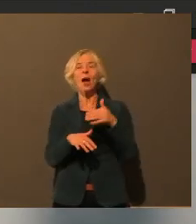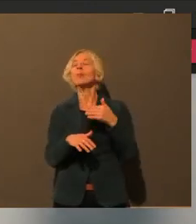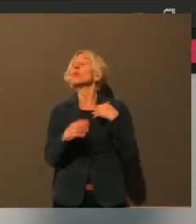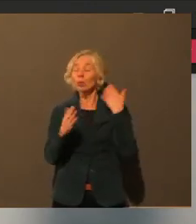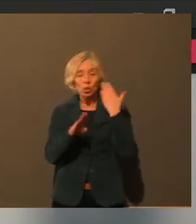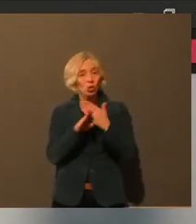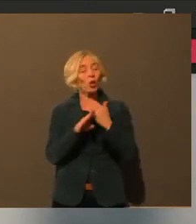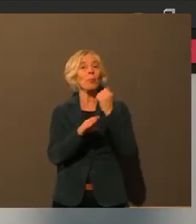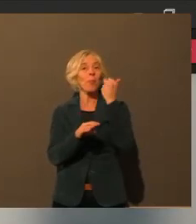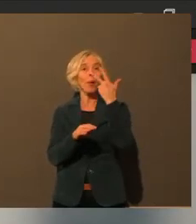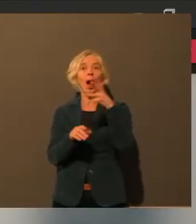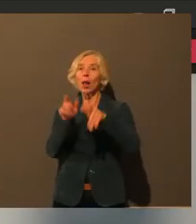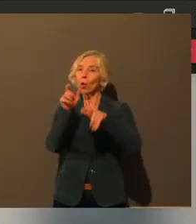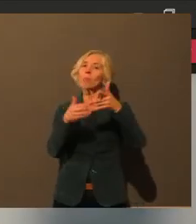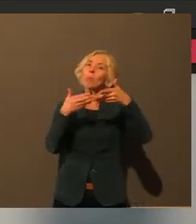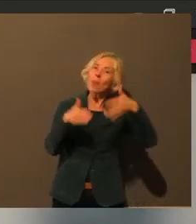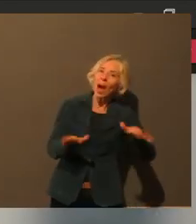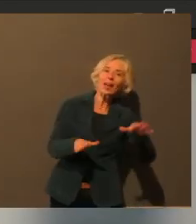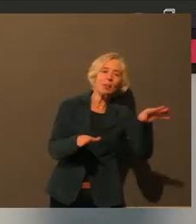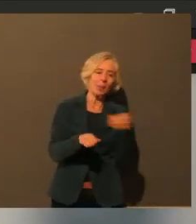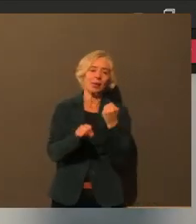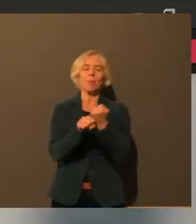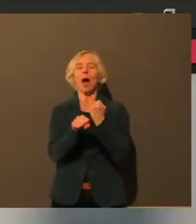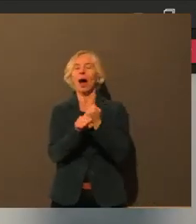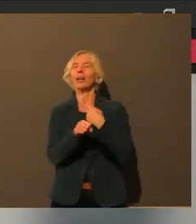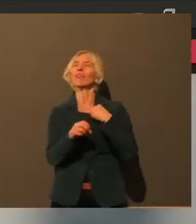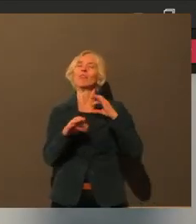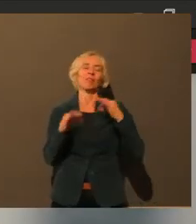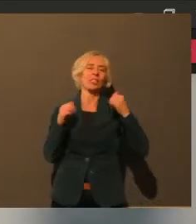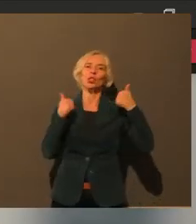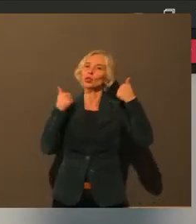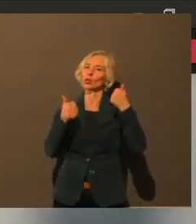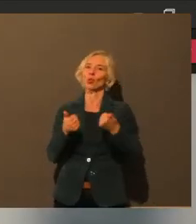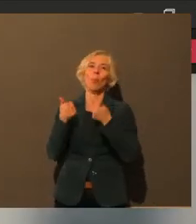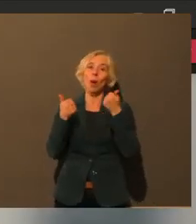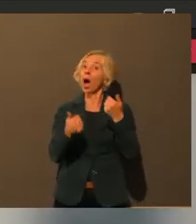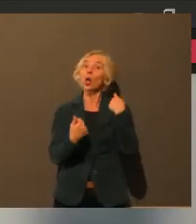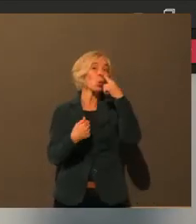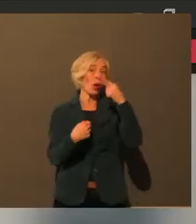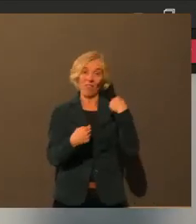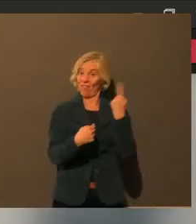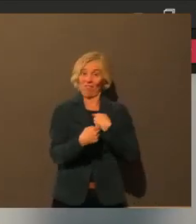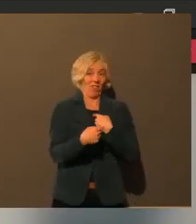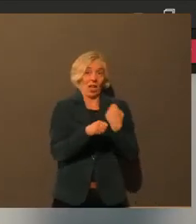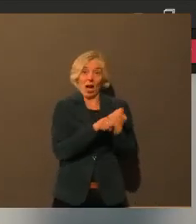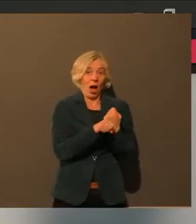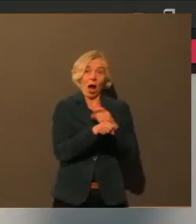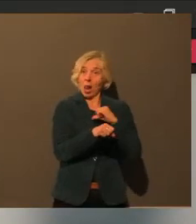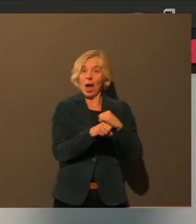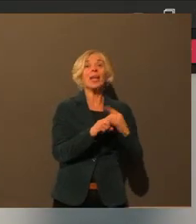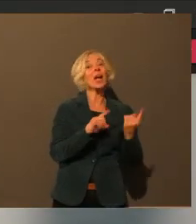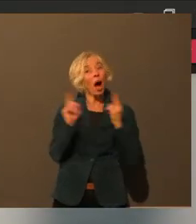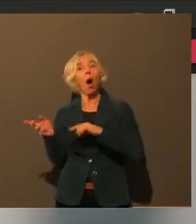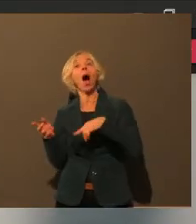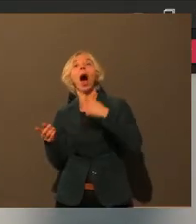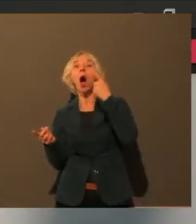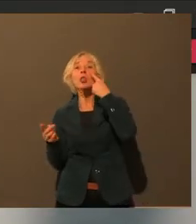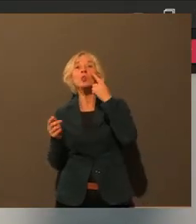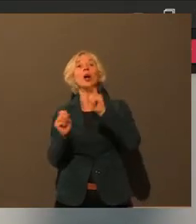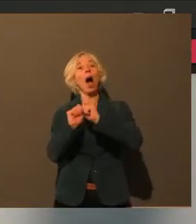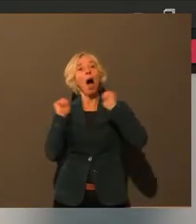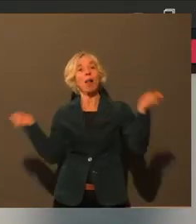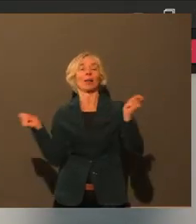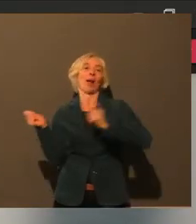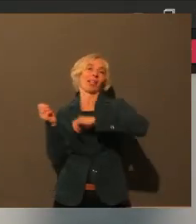super, weil das natürlich eine ganz andere Reichweite hat, als wenn das so eine kleine städtische Kommunikationsabteilung machen würde. Es war die